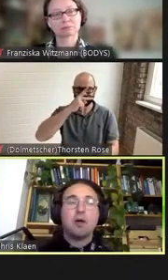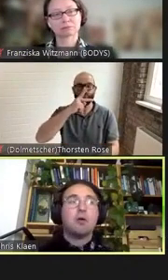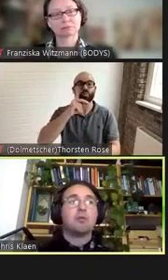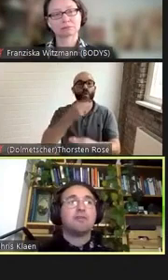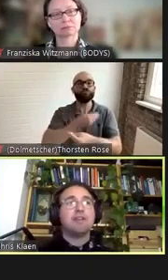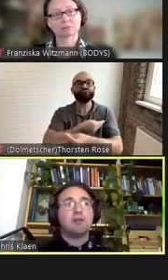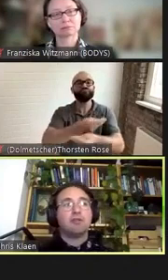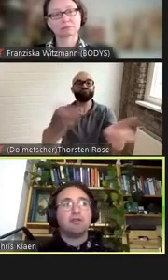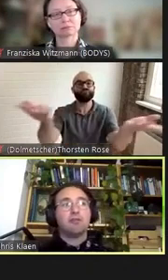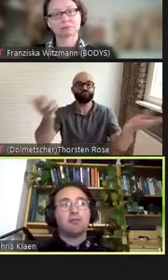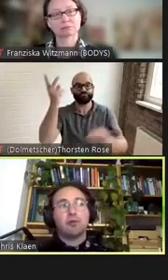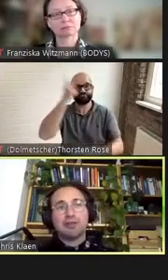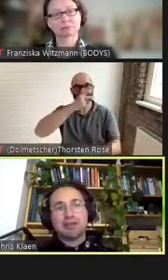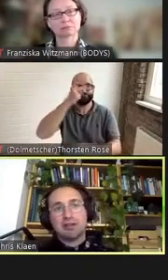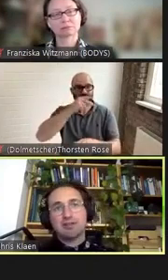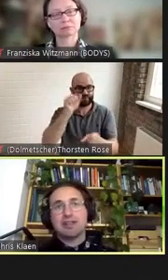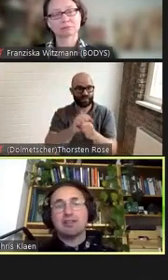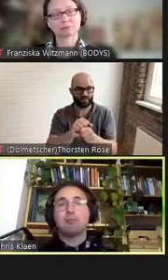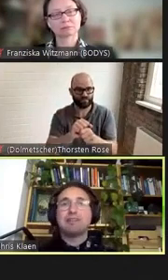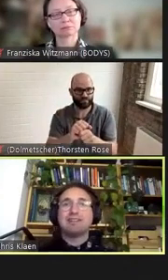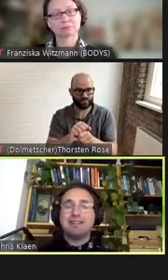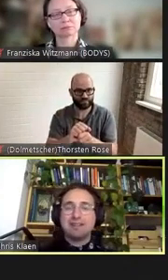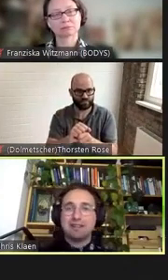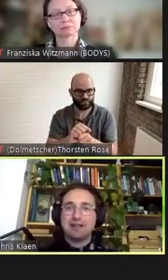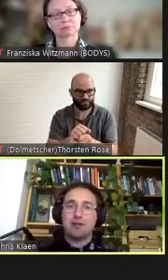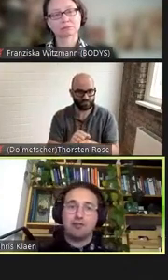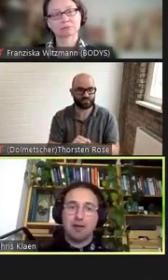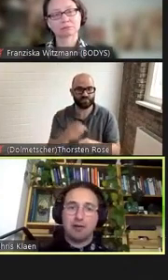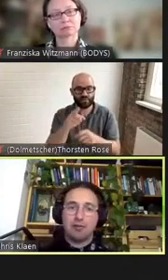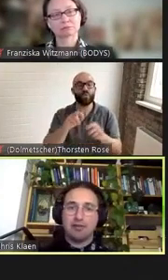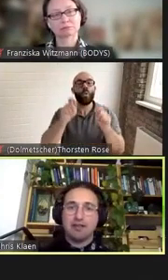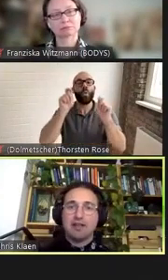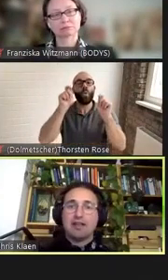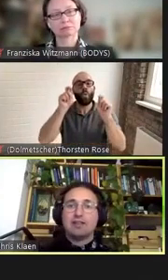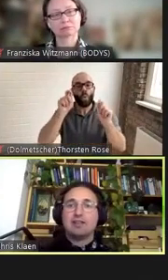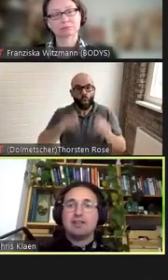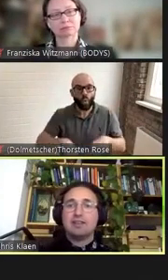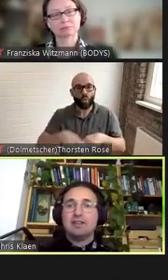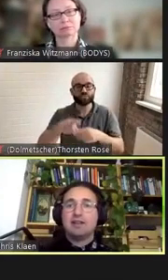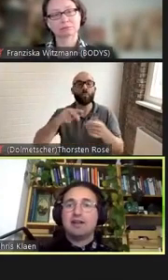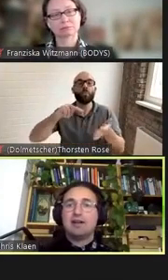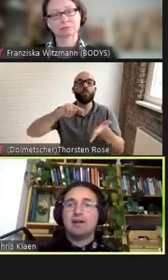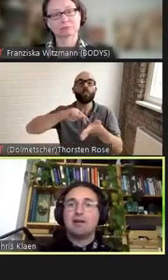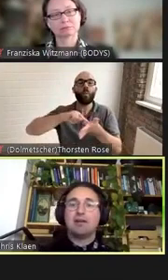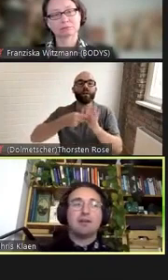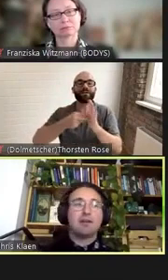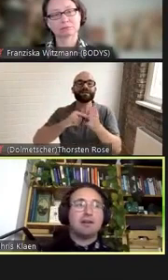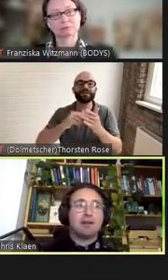und wie können wir von dort aus eine Politik aufbauen die